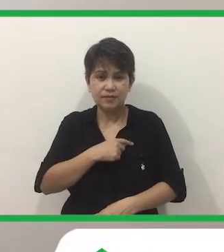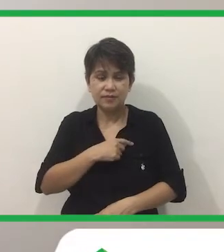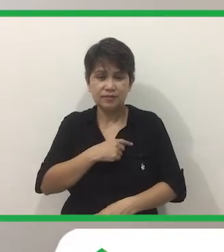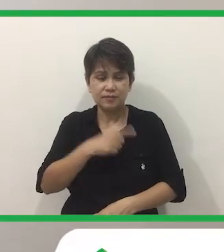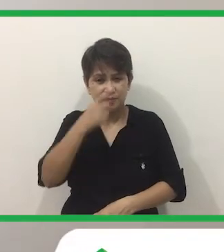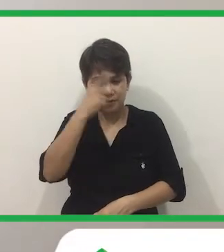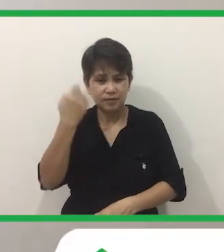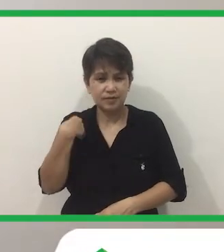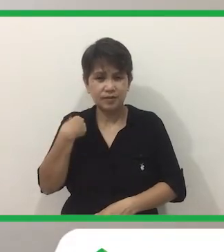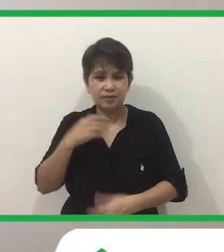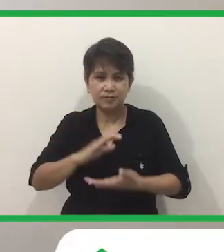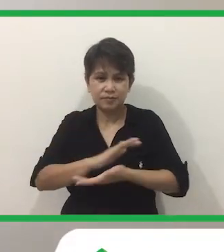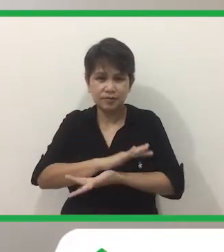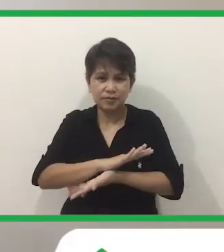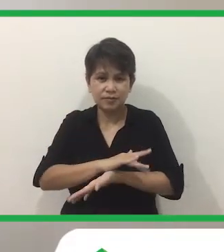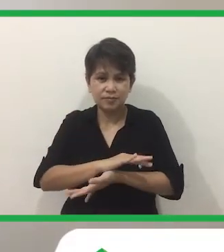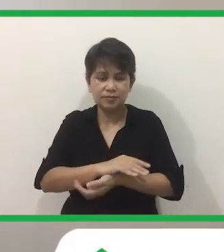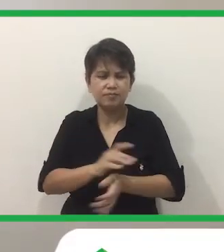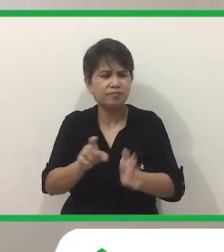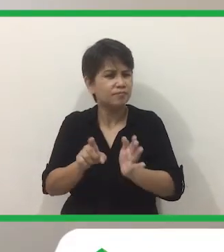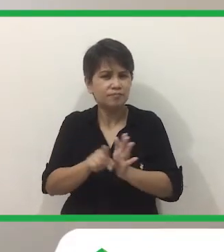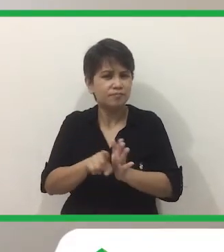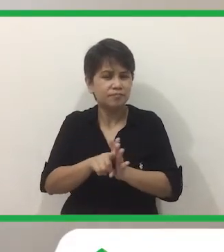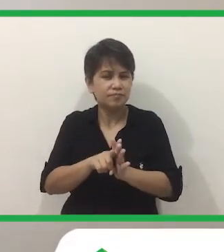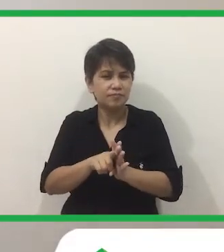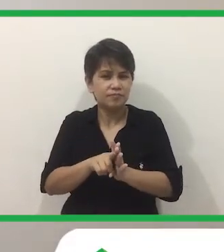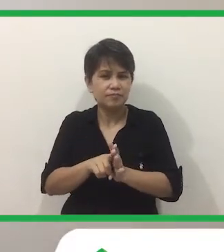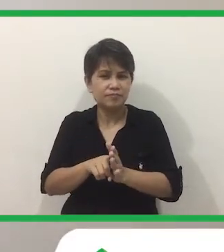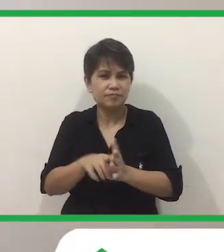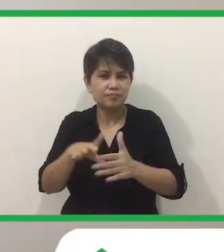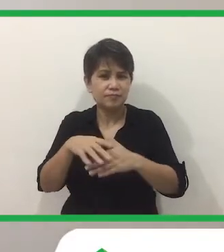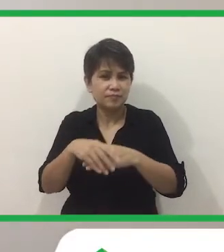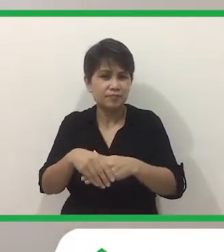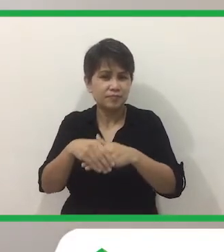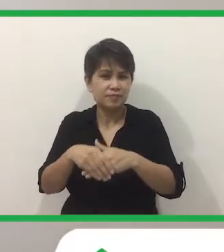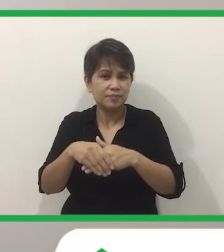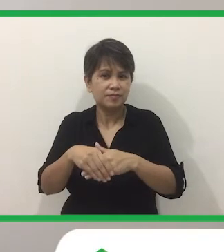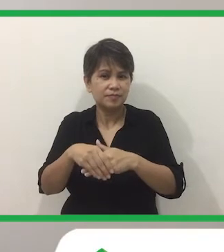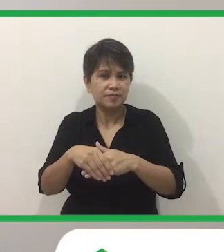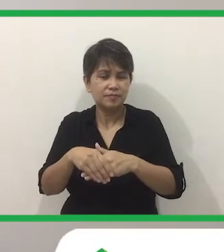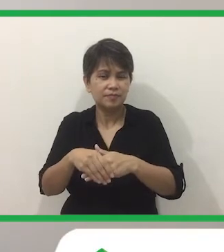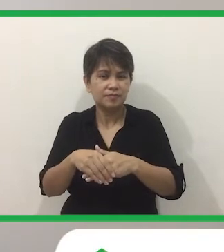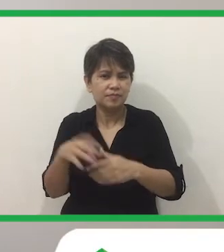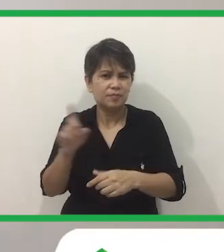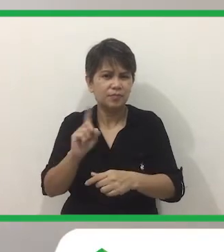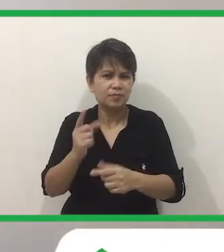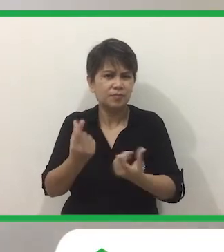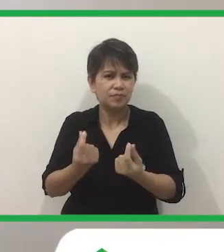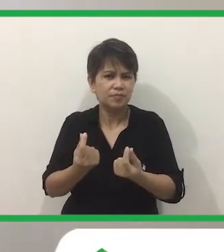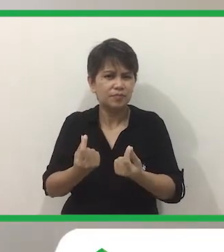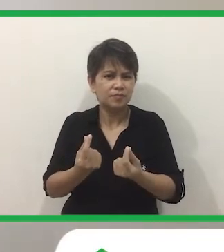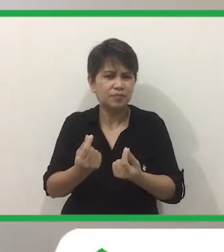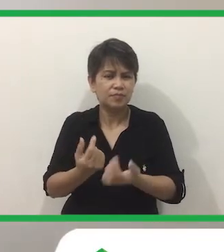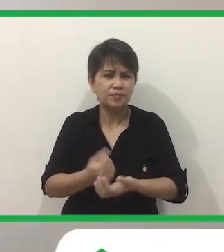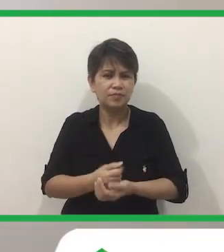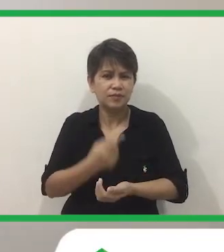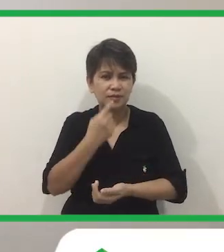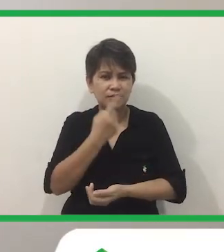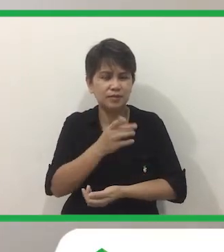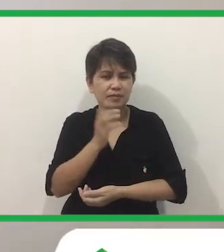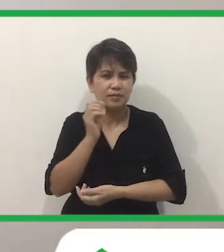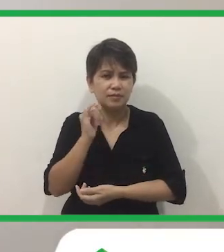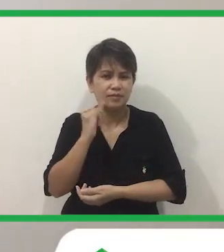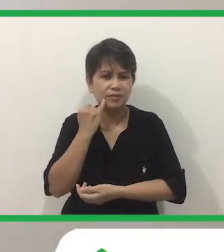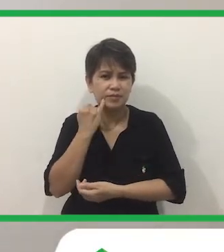Dahil May Coronavirus Di Muna Tayo Pwedeng Makipag Kamay Ano daw Yung Pwedeng Gawin